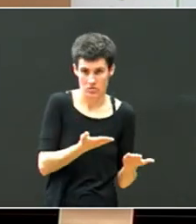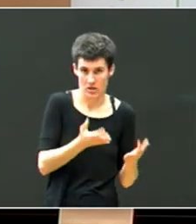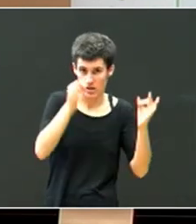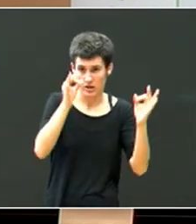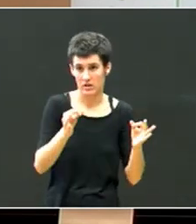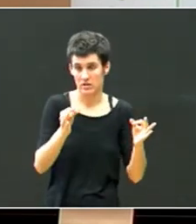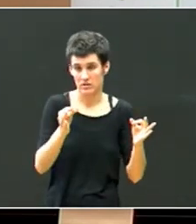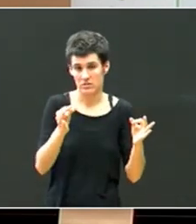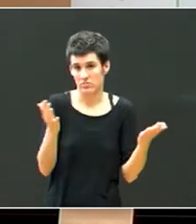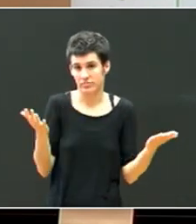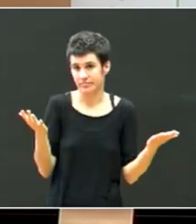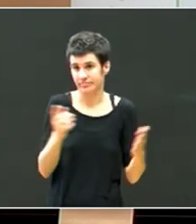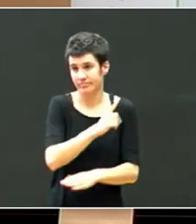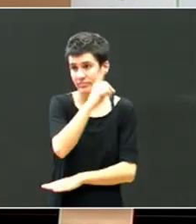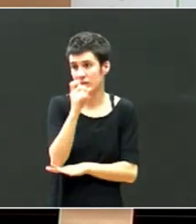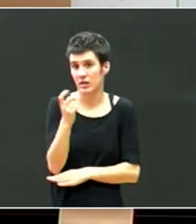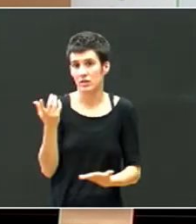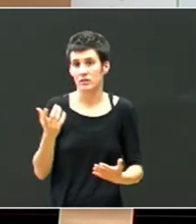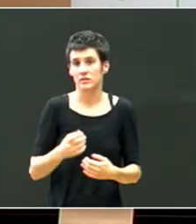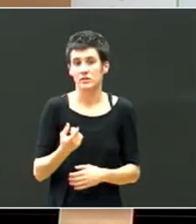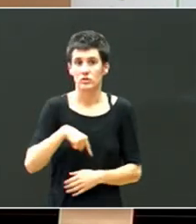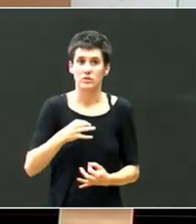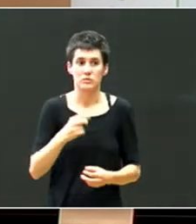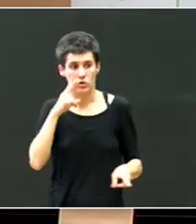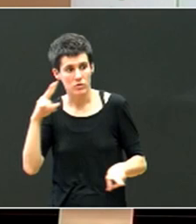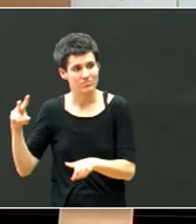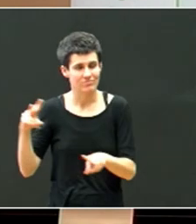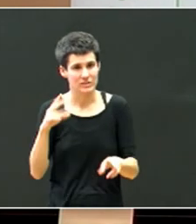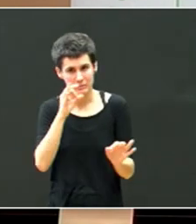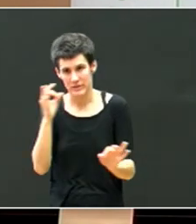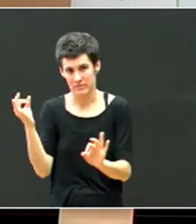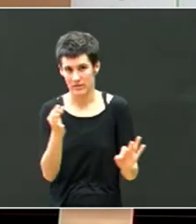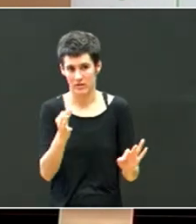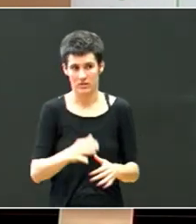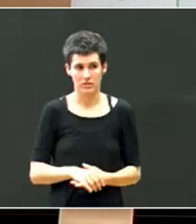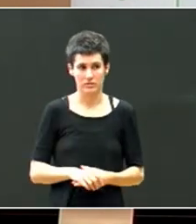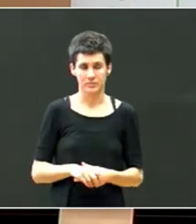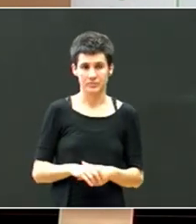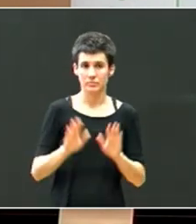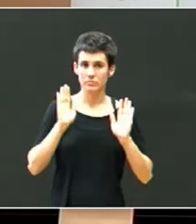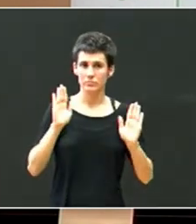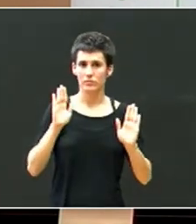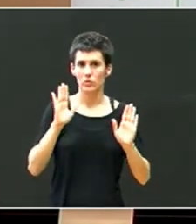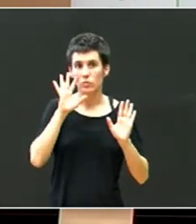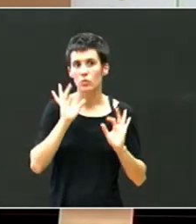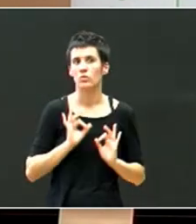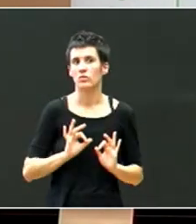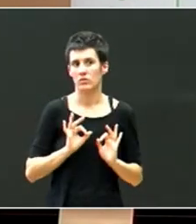horrela, bizi bilizatu behar dugu. Baina kontuz ze